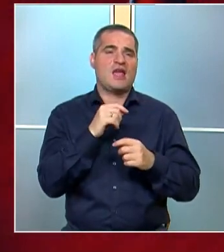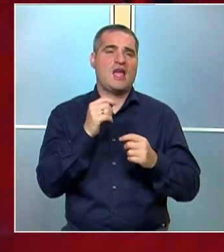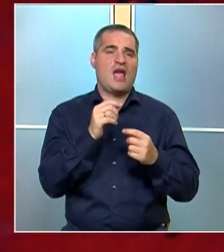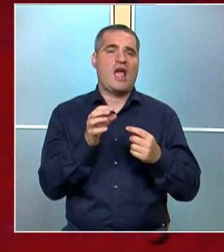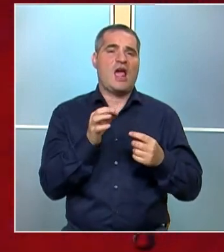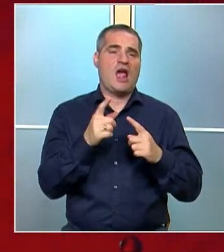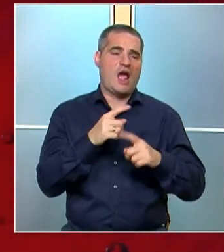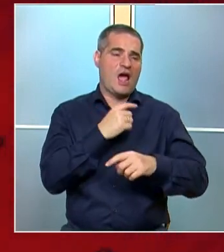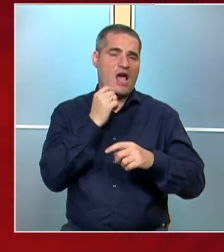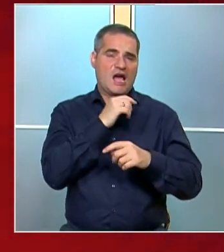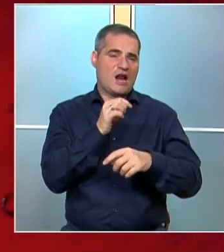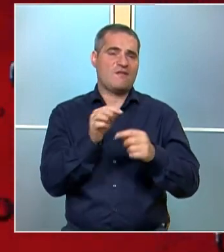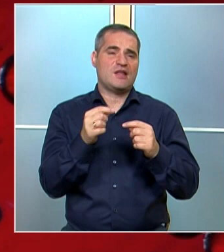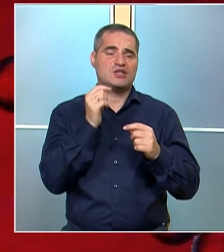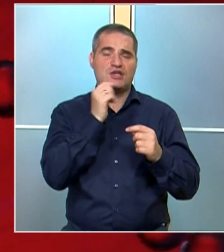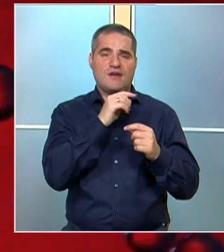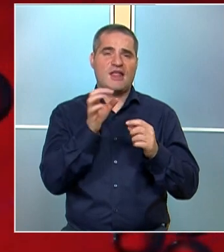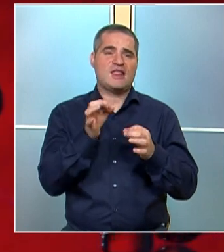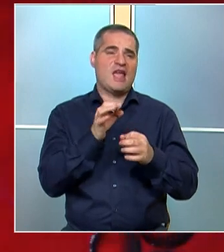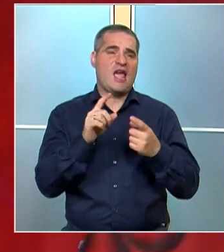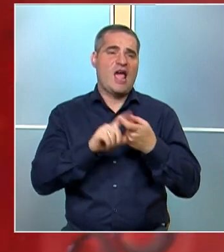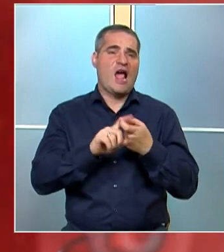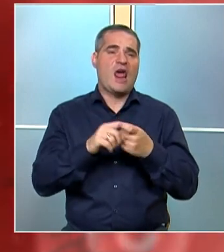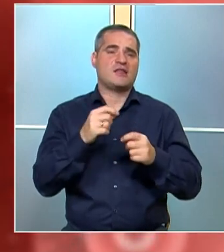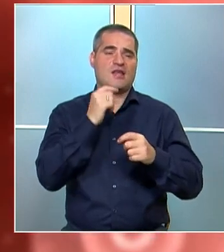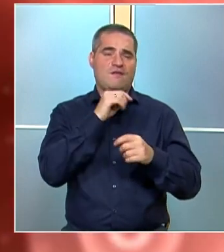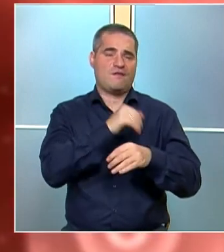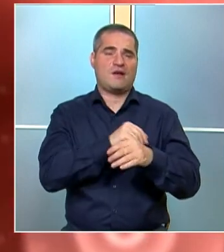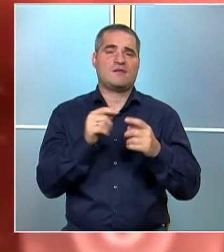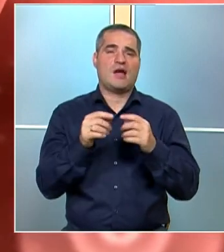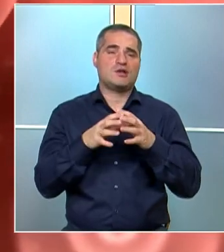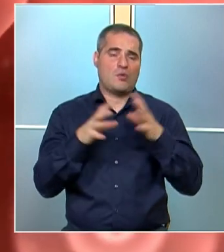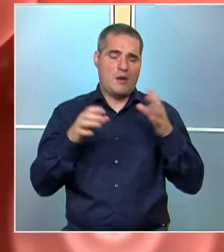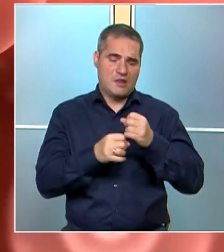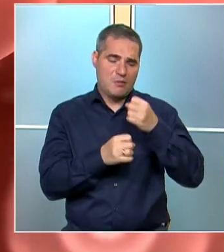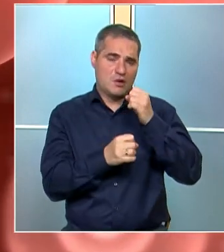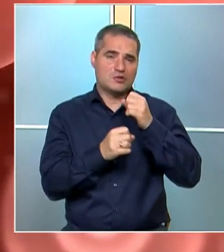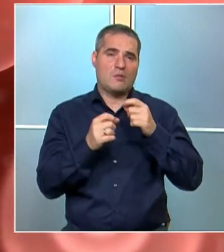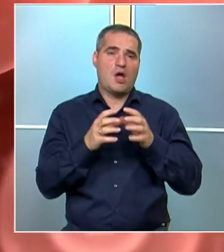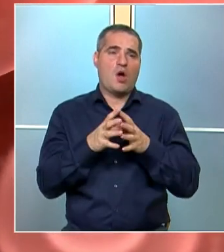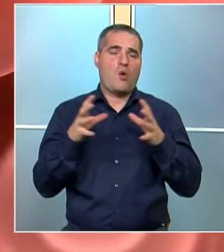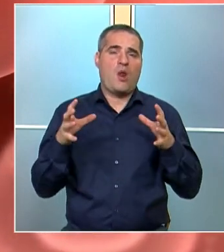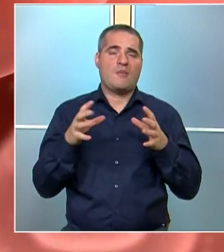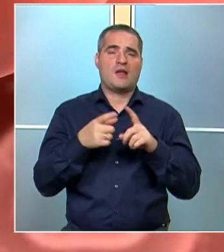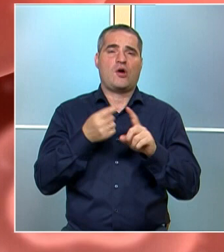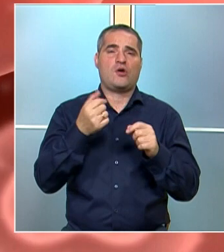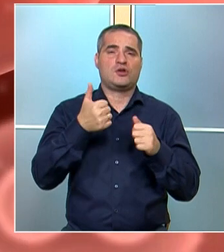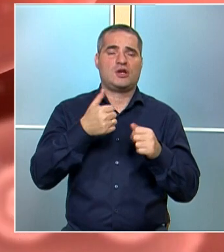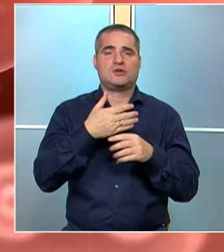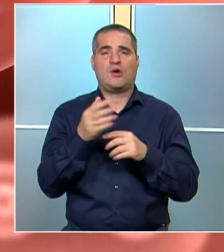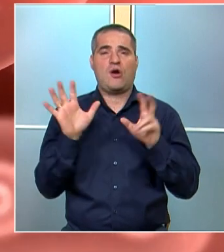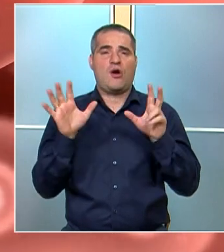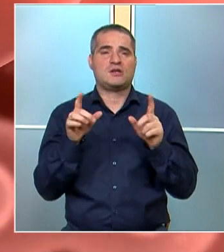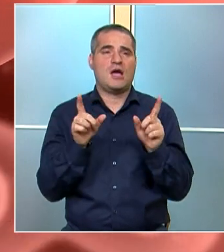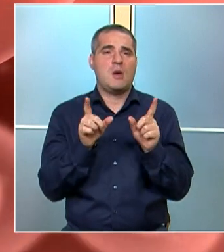своите изключителни микроскопи. Тъй като големината на червените кръвни клетки е от 6 до